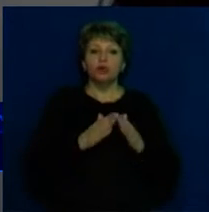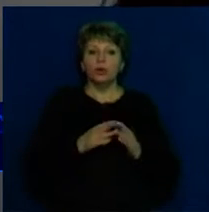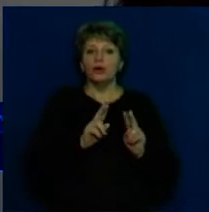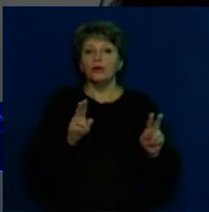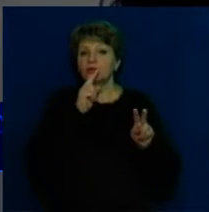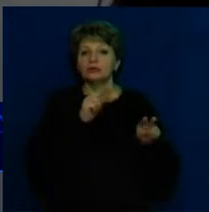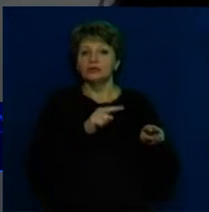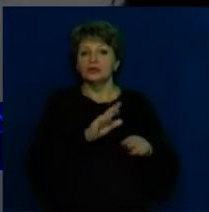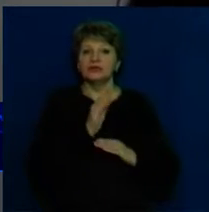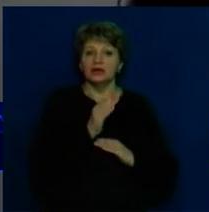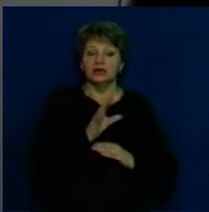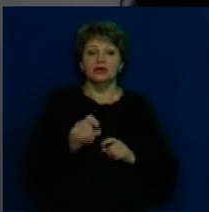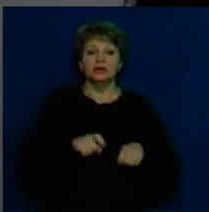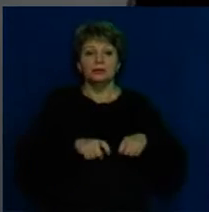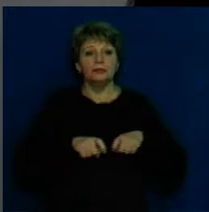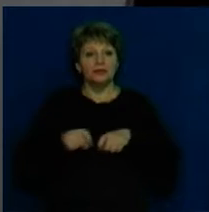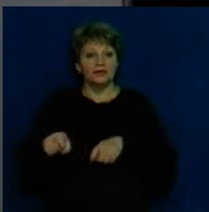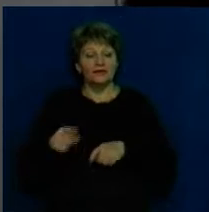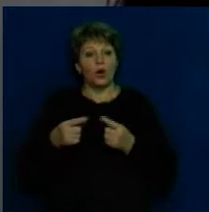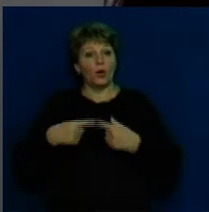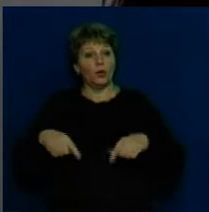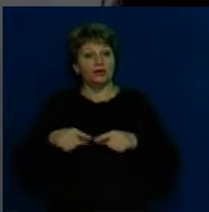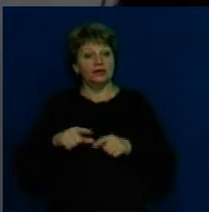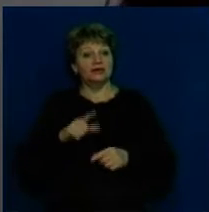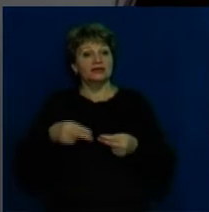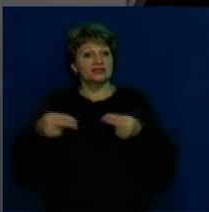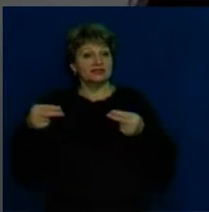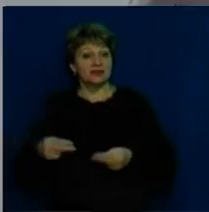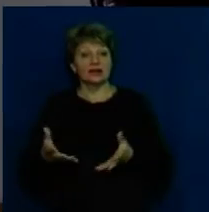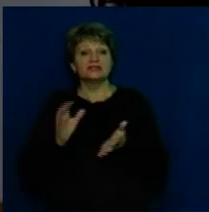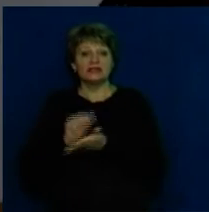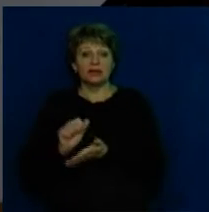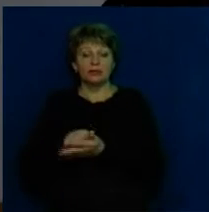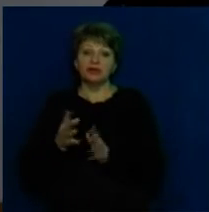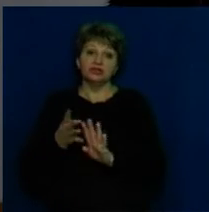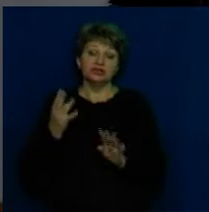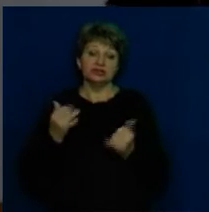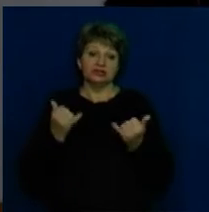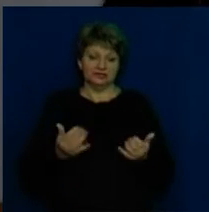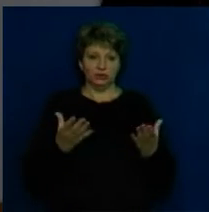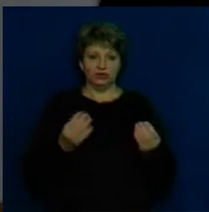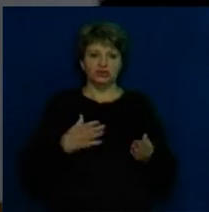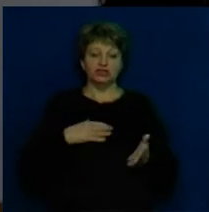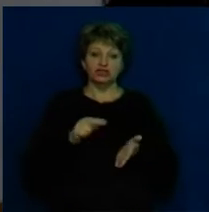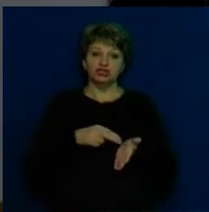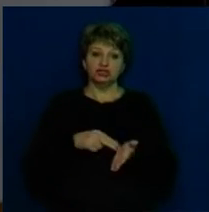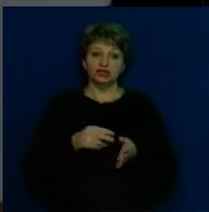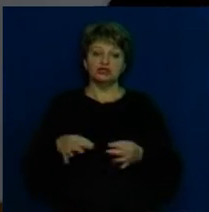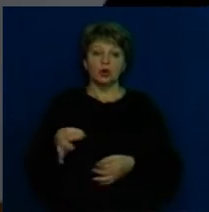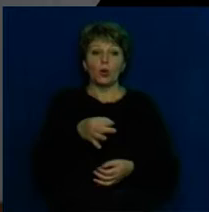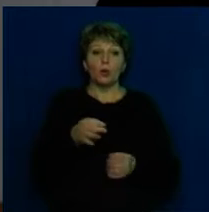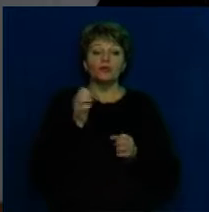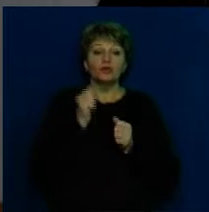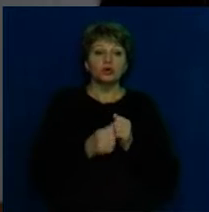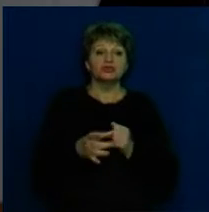свою дитинку і виділити час, іти в відділ ДРАЦ, займати черги. На сьогоднішній день в межах Черкаської області, в кожному